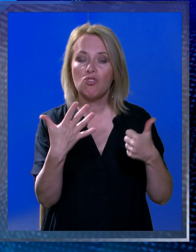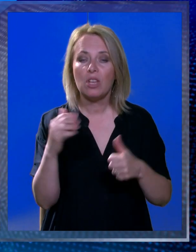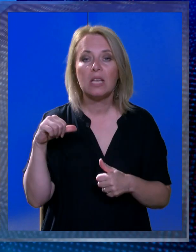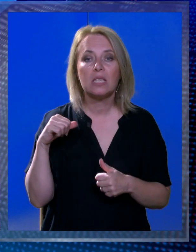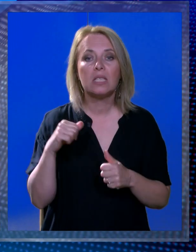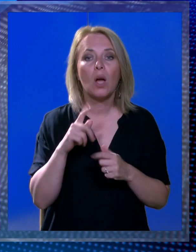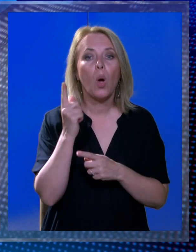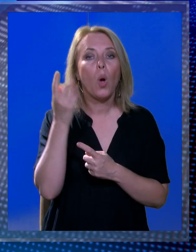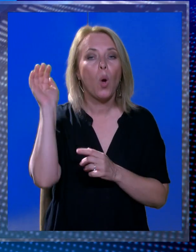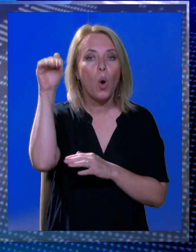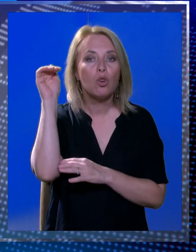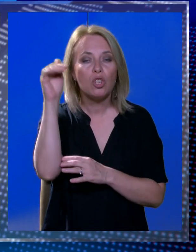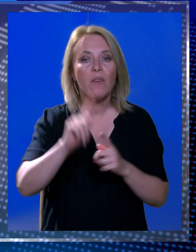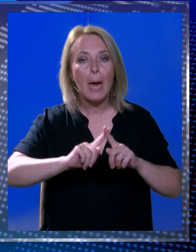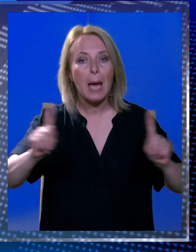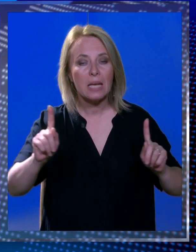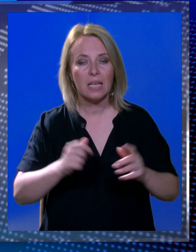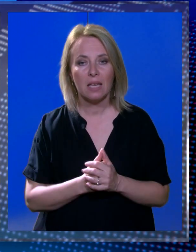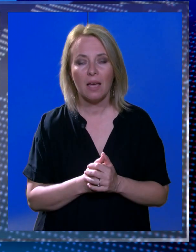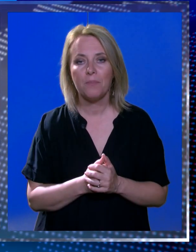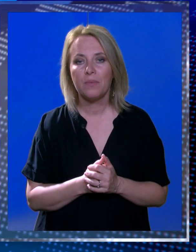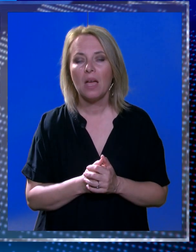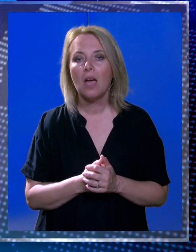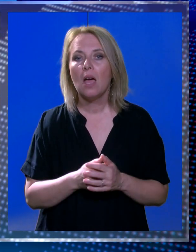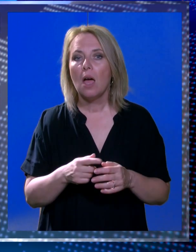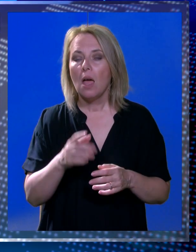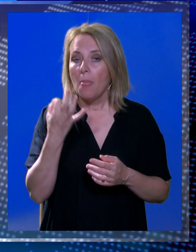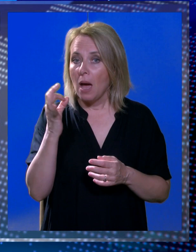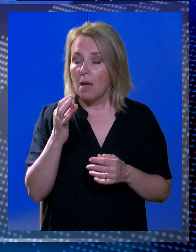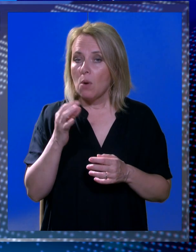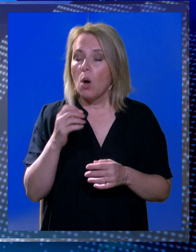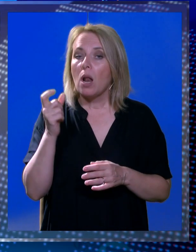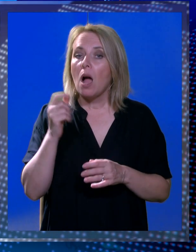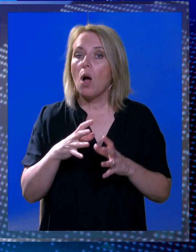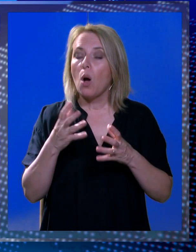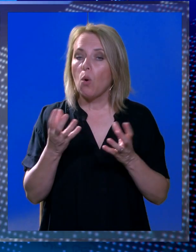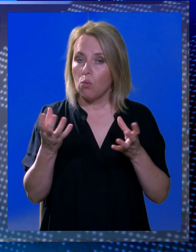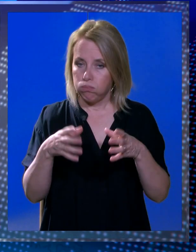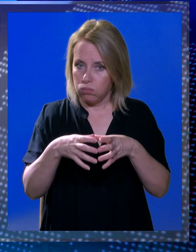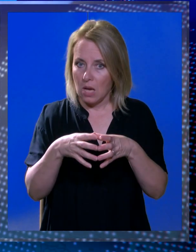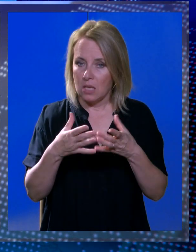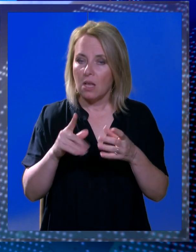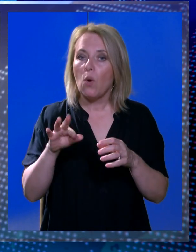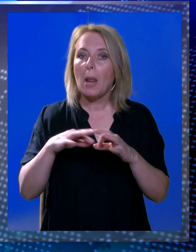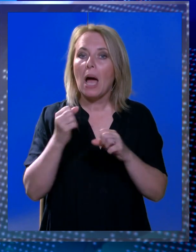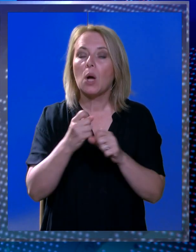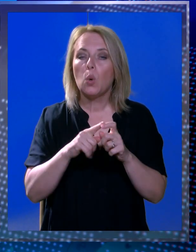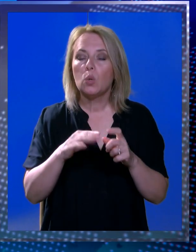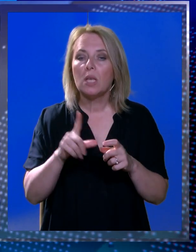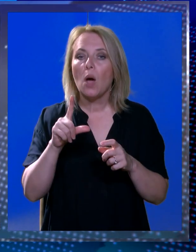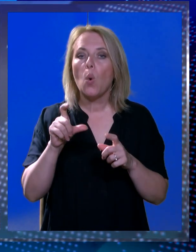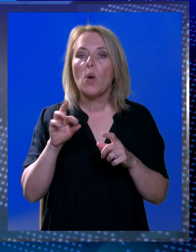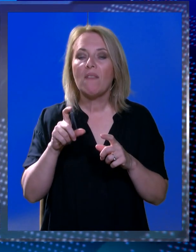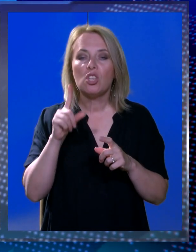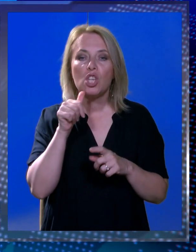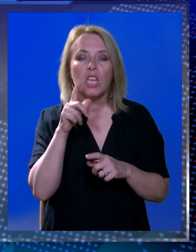86-50. Najčinkovitije u sastavu raguze bile su Karmen Čičić s 27 i